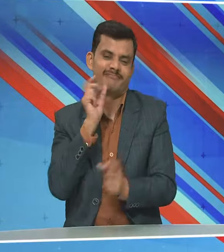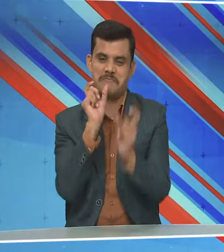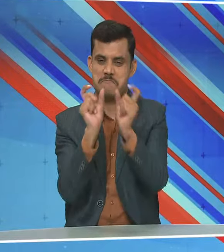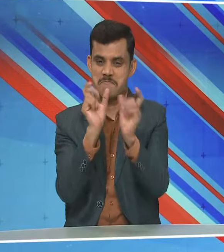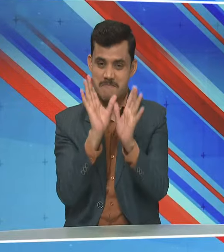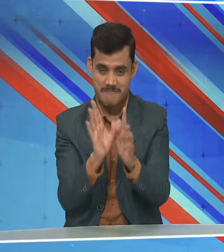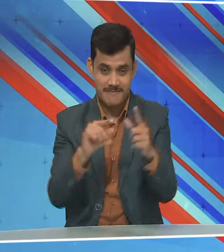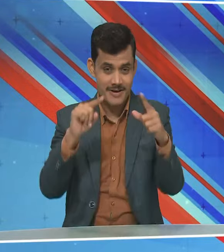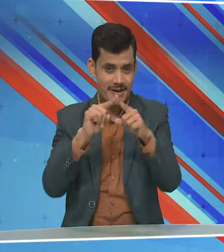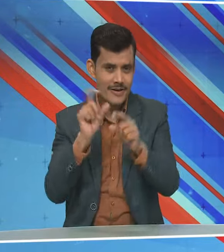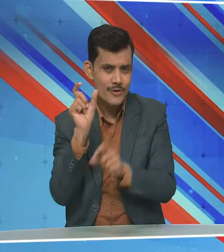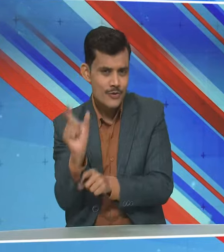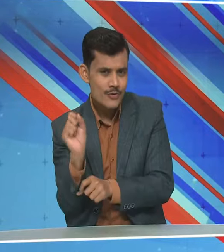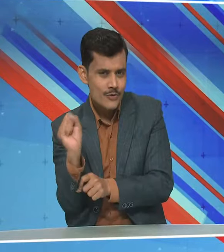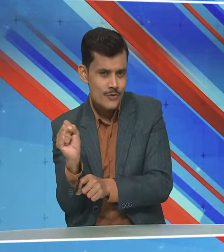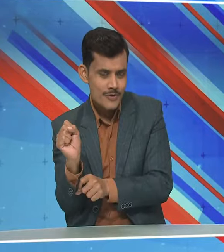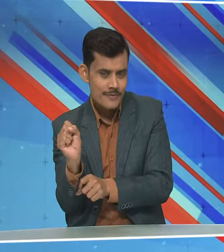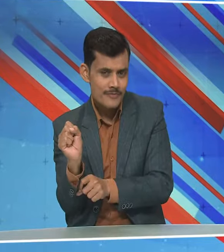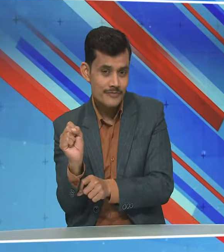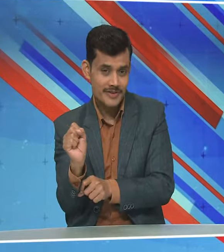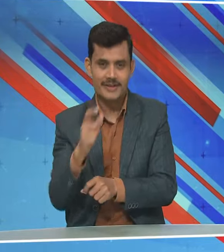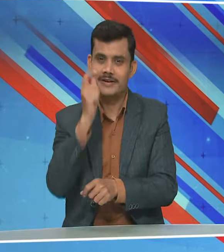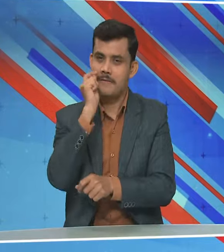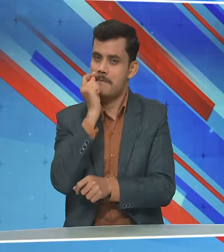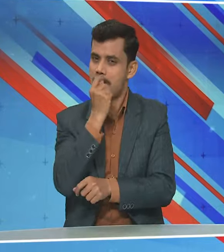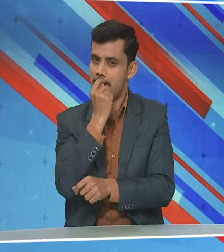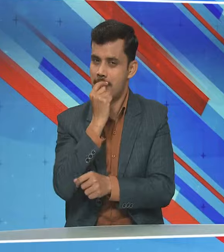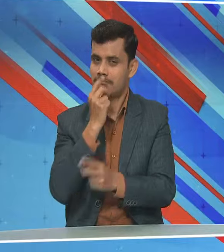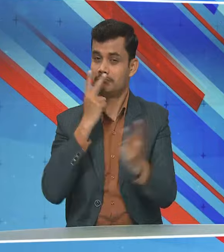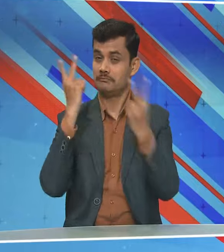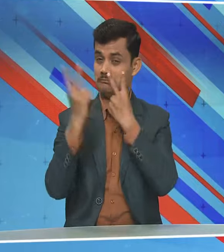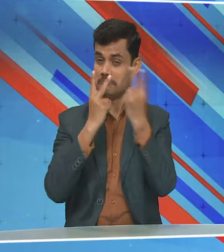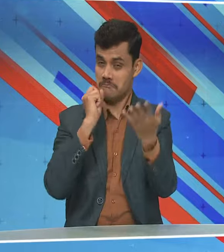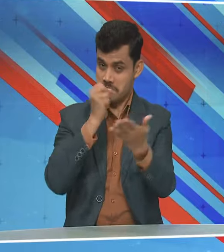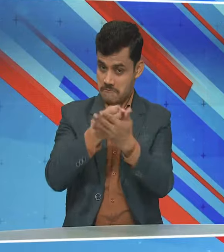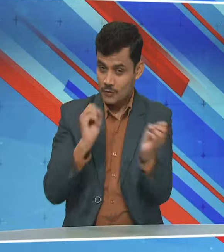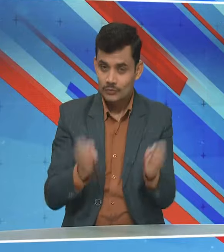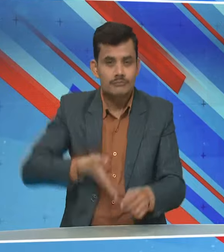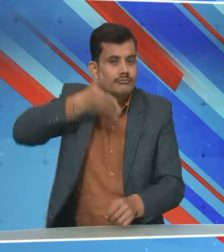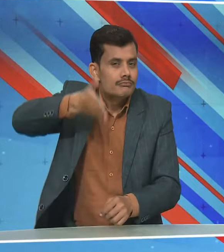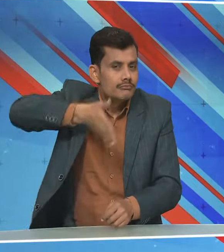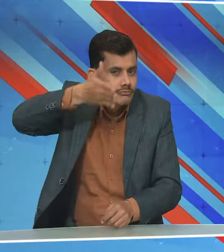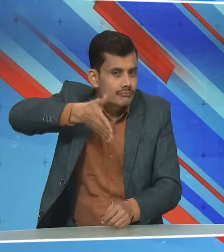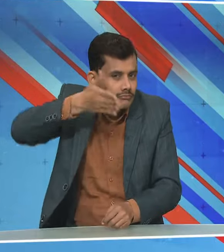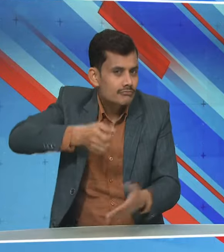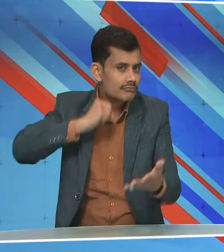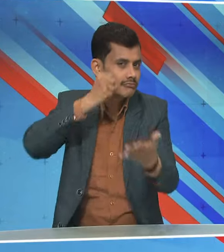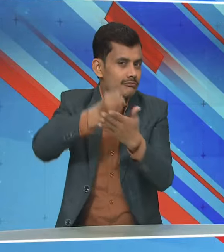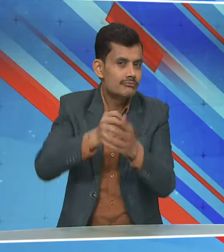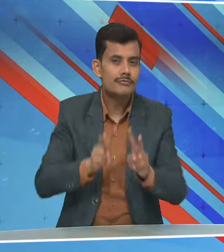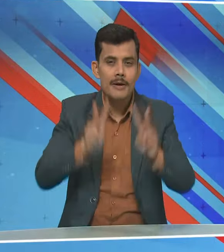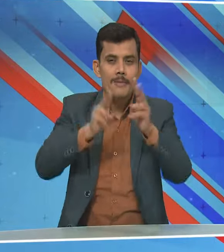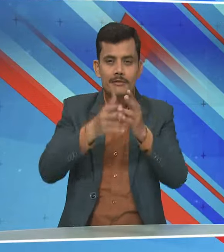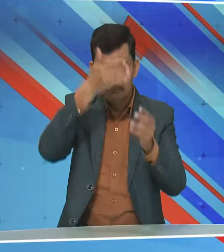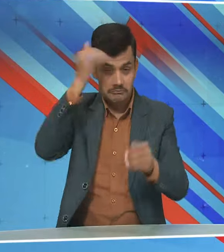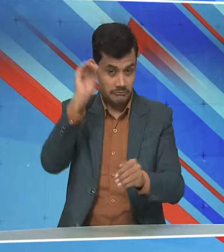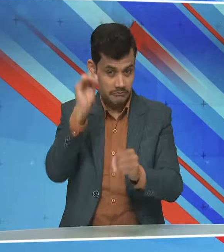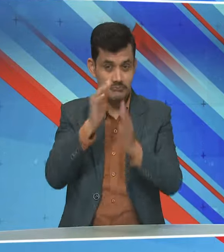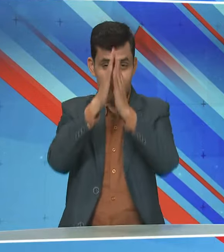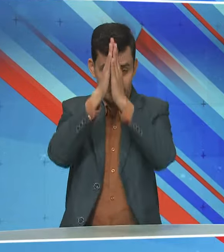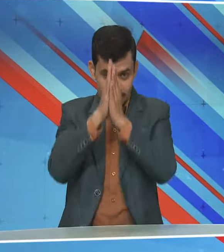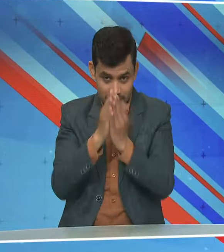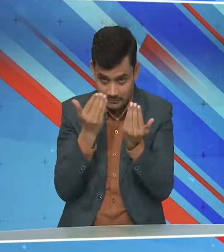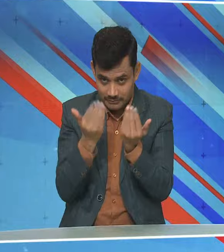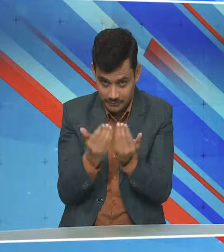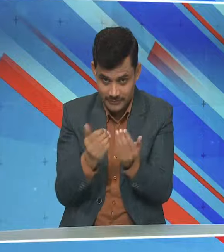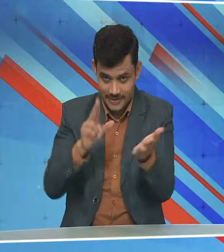त्यागू जी आपने जो चन्नेई से यात्रा सुरू की रेल से यहां तक आए बाबा विश्वनात के दर्सन किये और अब